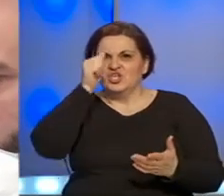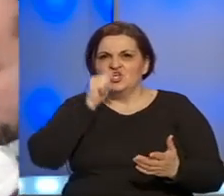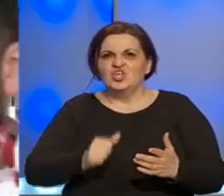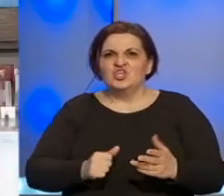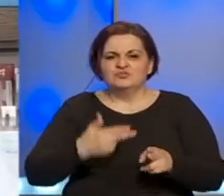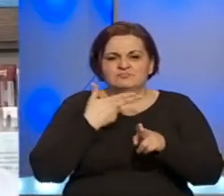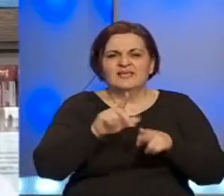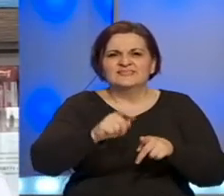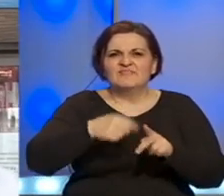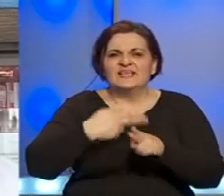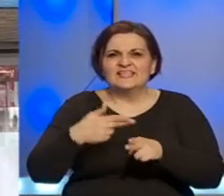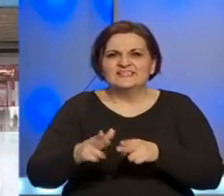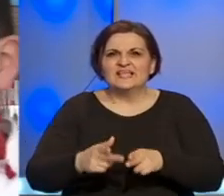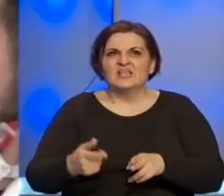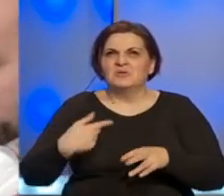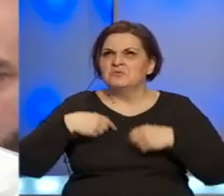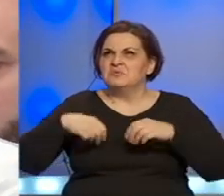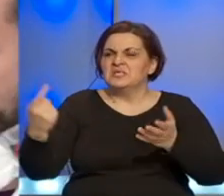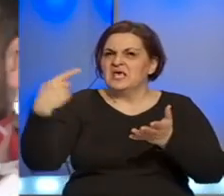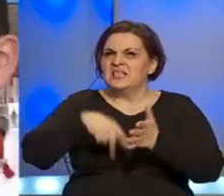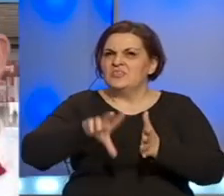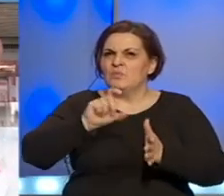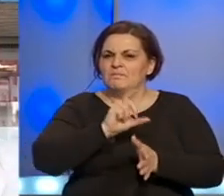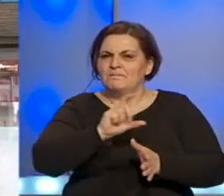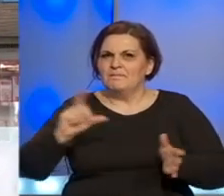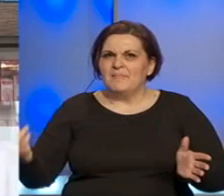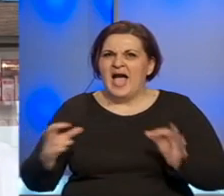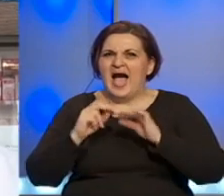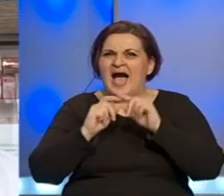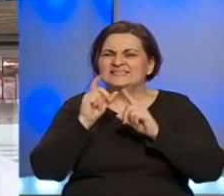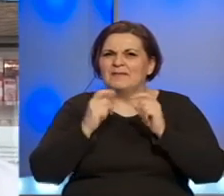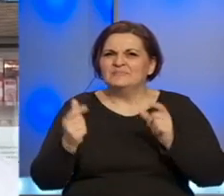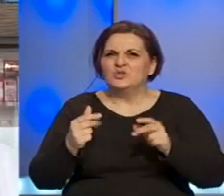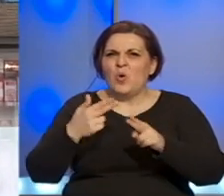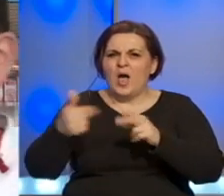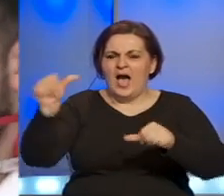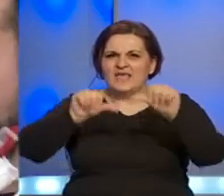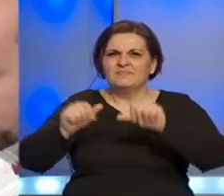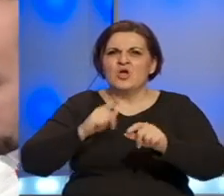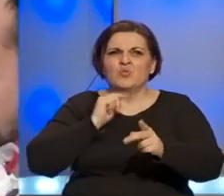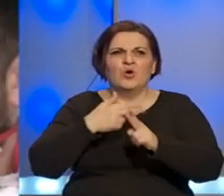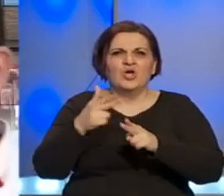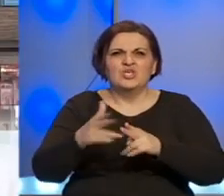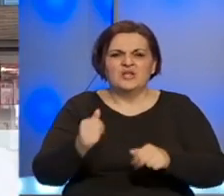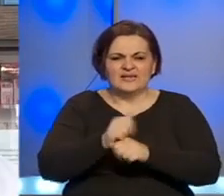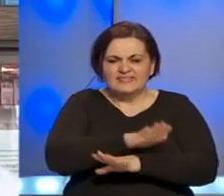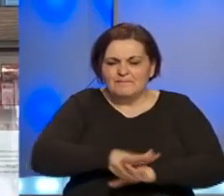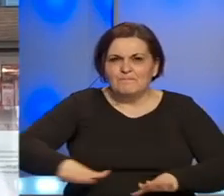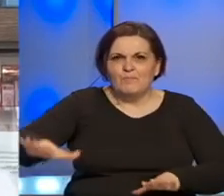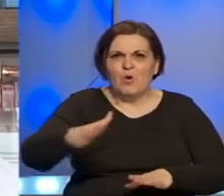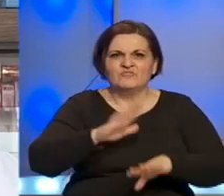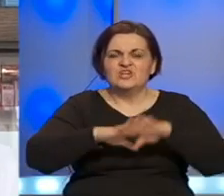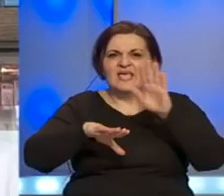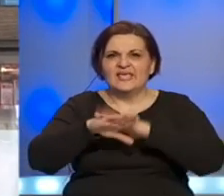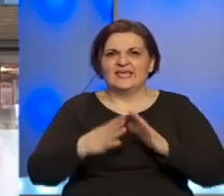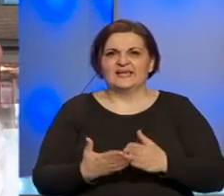dezinfekcijnih sredstava, do sad smo prodali oko 1500 bočica asepsola razlaženog koji se koristi za dezinfekciju radnih površina i ruku.